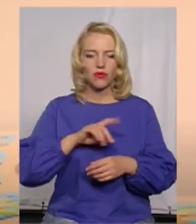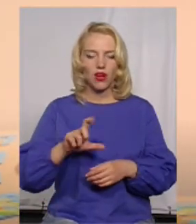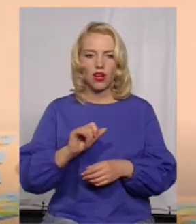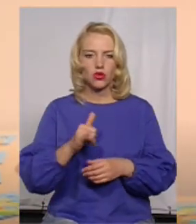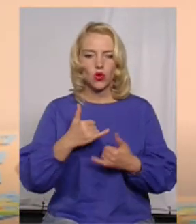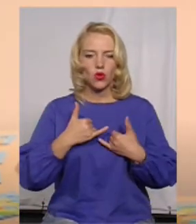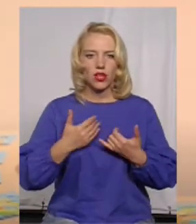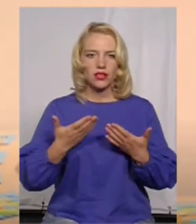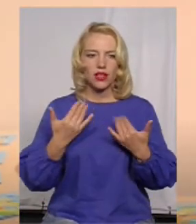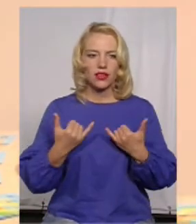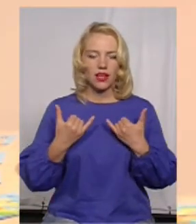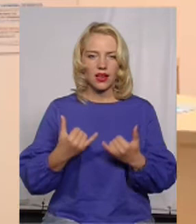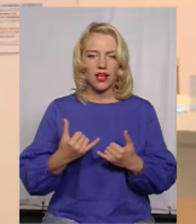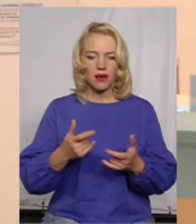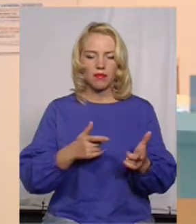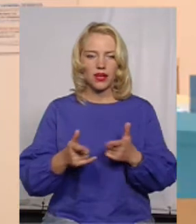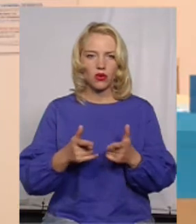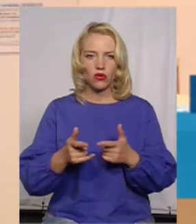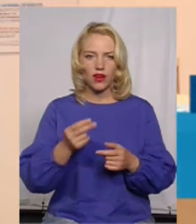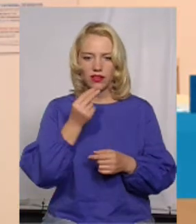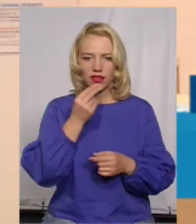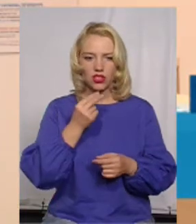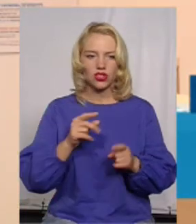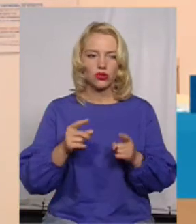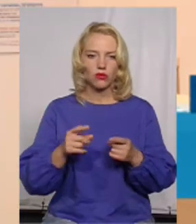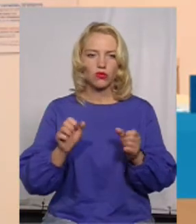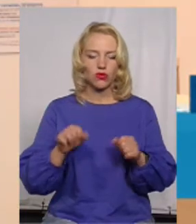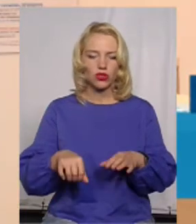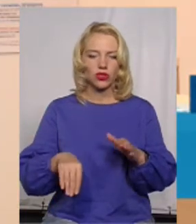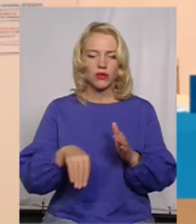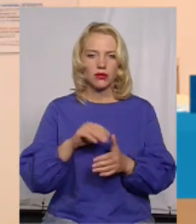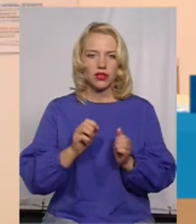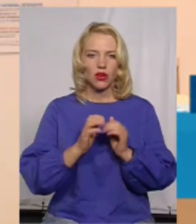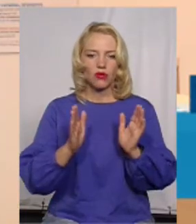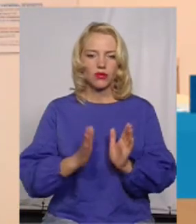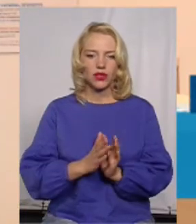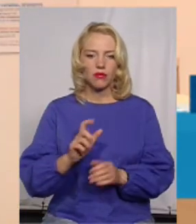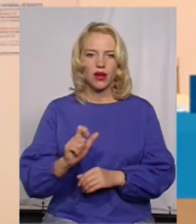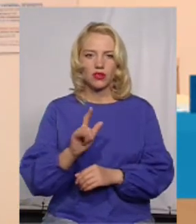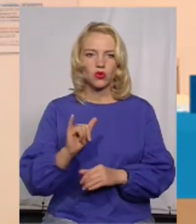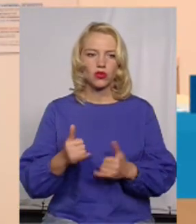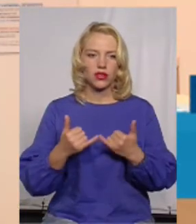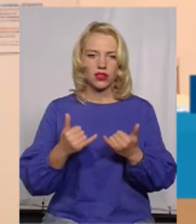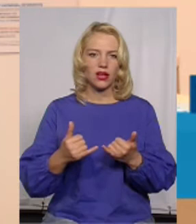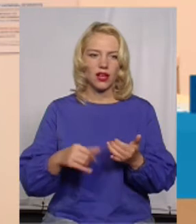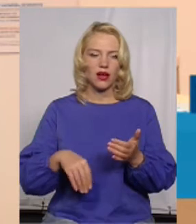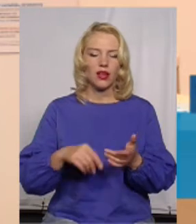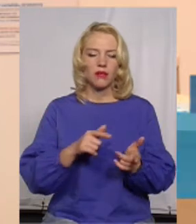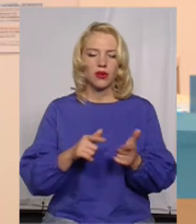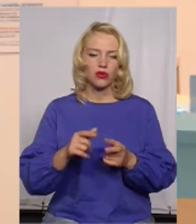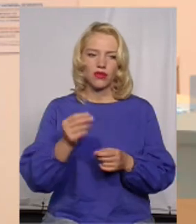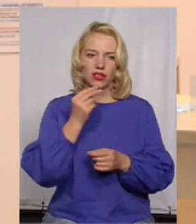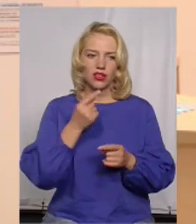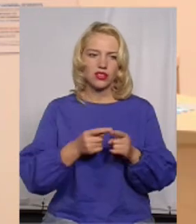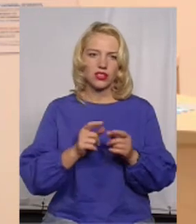нас лише для приготування їжі, тому вони можуть придбати об'єм газу лише для приготування їжі. Зазвичай це